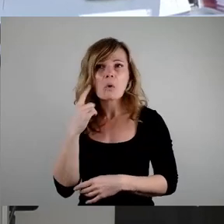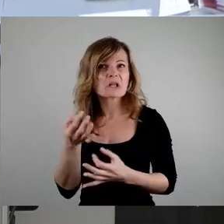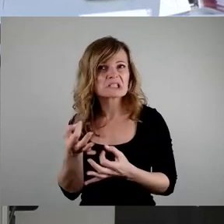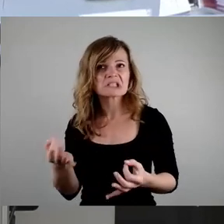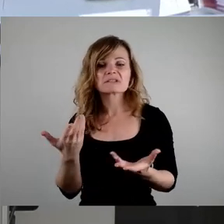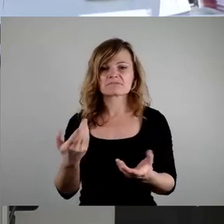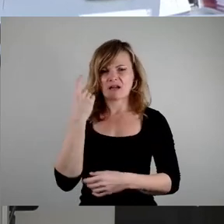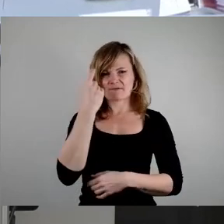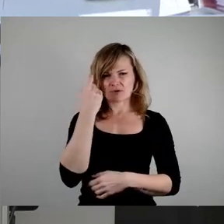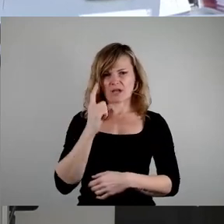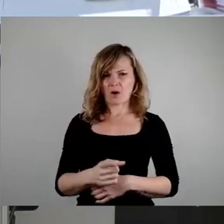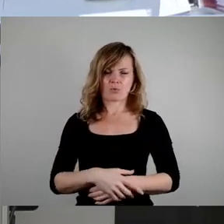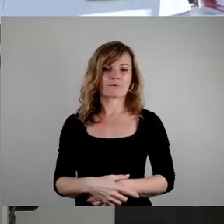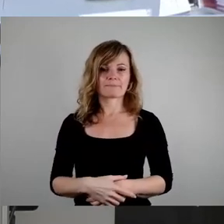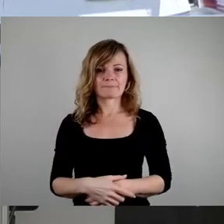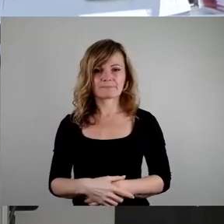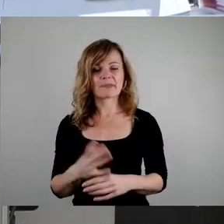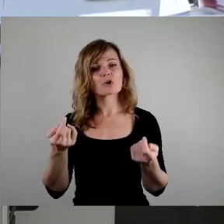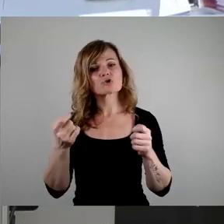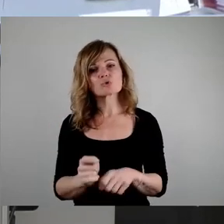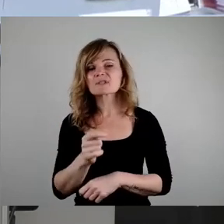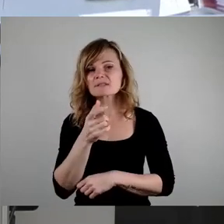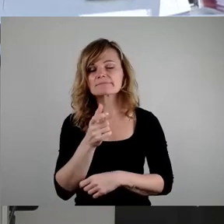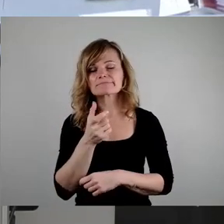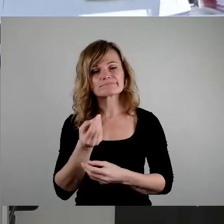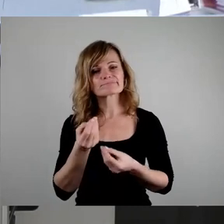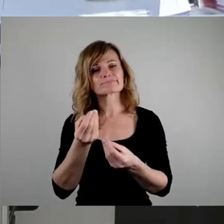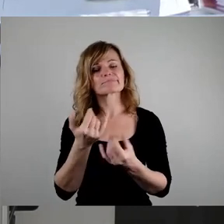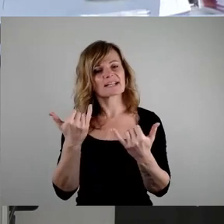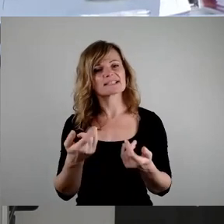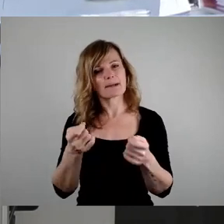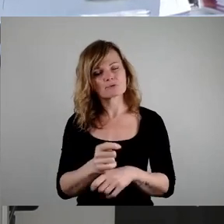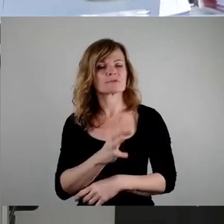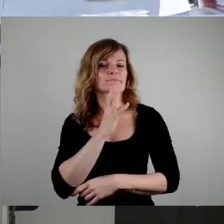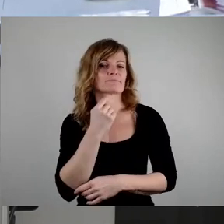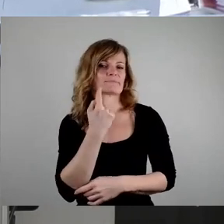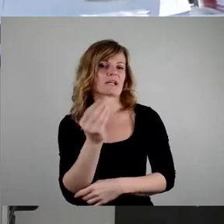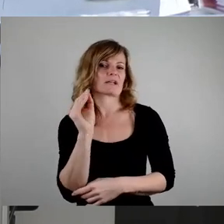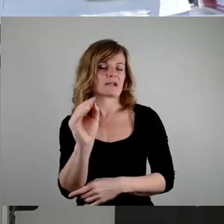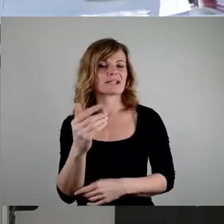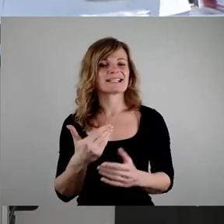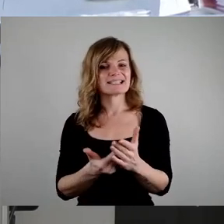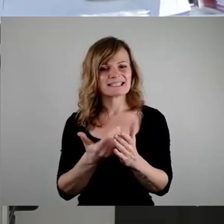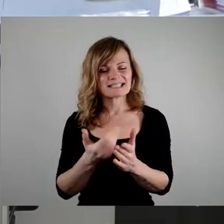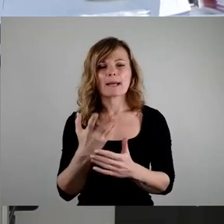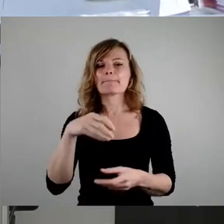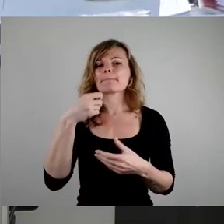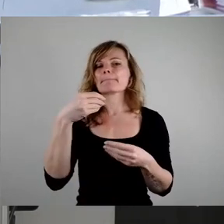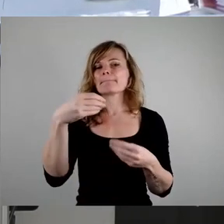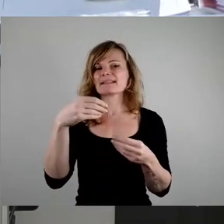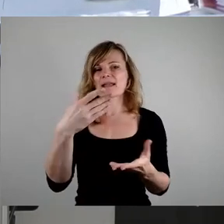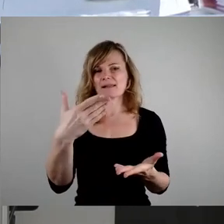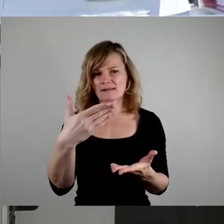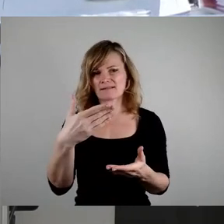wundert mich das auch etwas. Eine Schlussbemerkung möchte ich noch machen zu dieser verpönten Übertragung der Mittel an